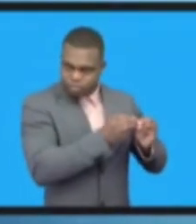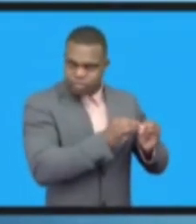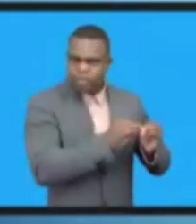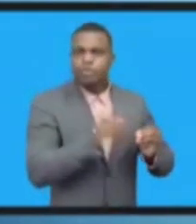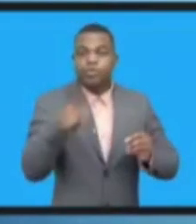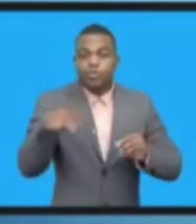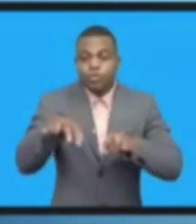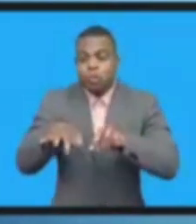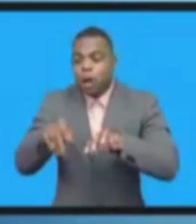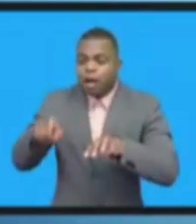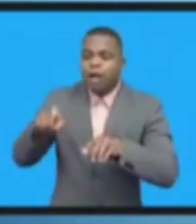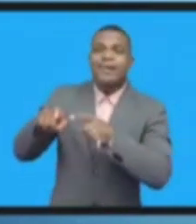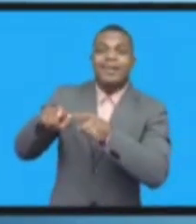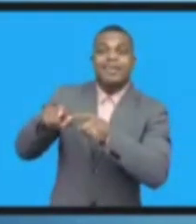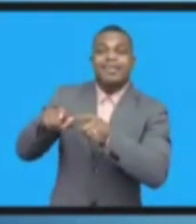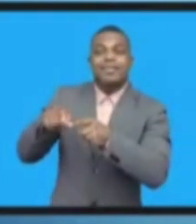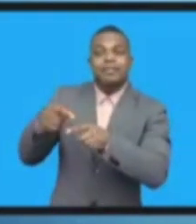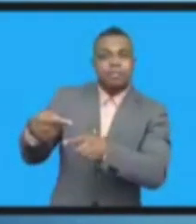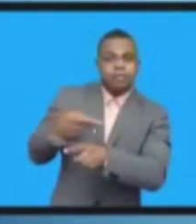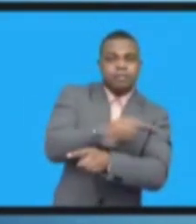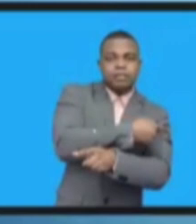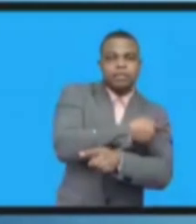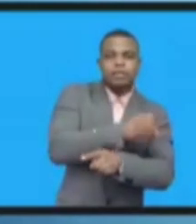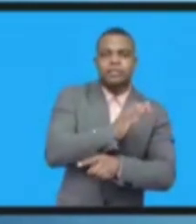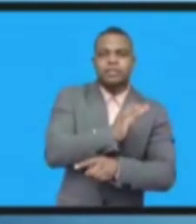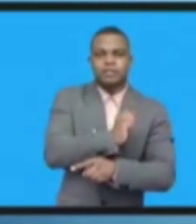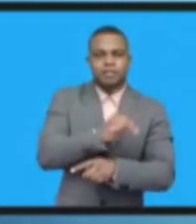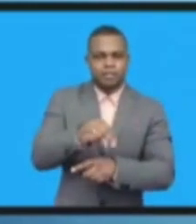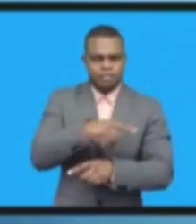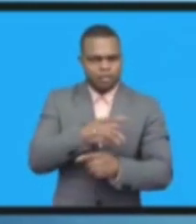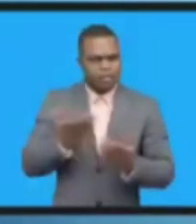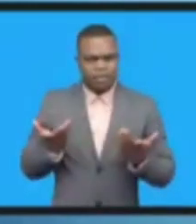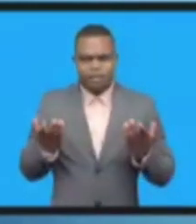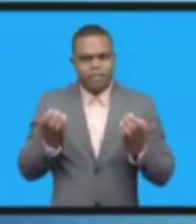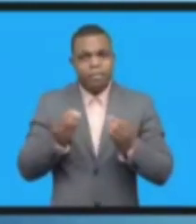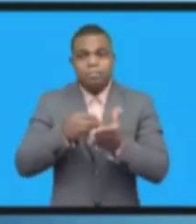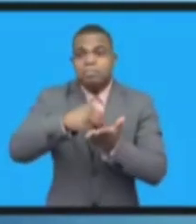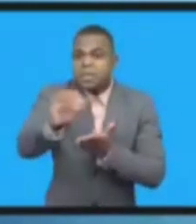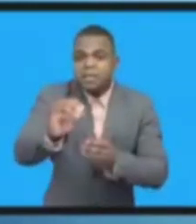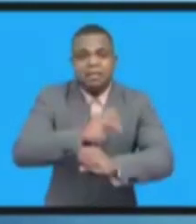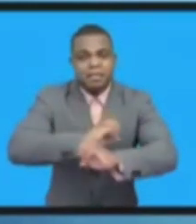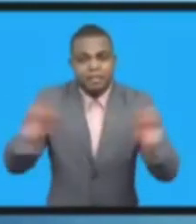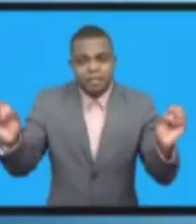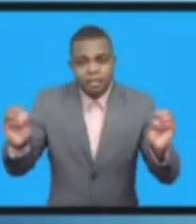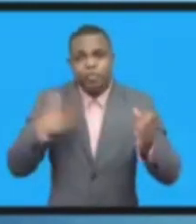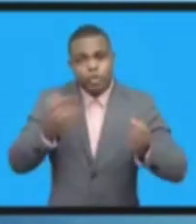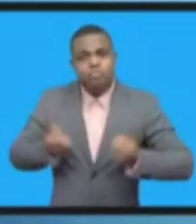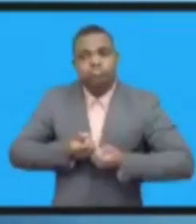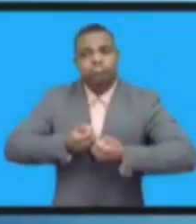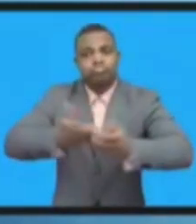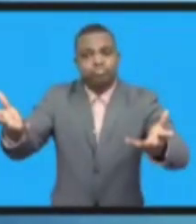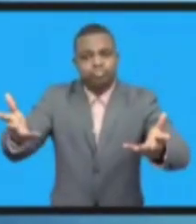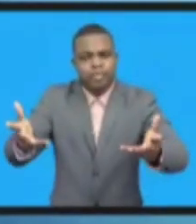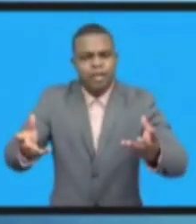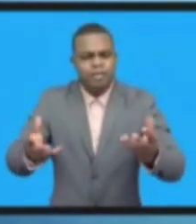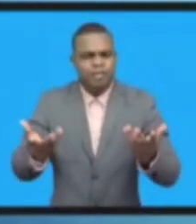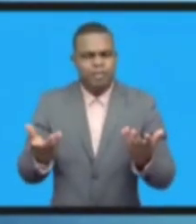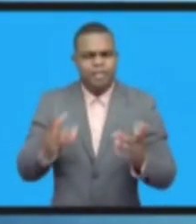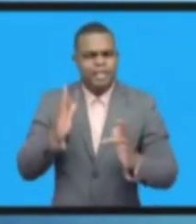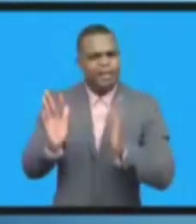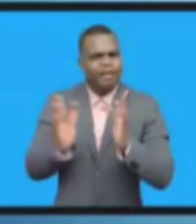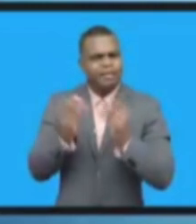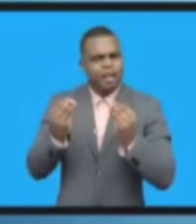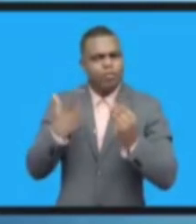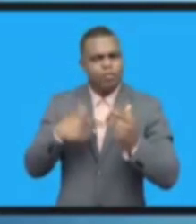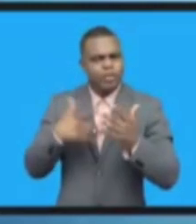Какое мы дадим определение? Интернетом мы пользуемся. Есть очень много слов, которые используют, которые можно назвать интернет. Вышел в сеть,